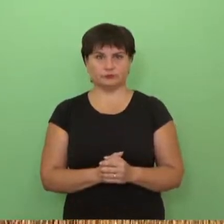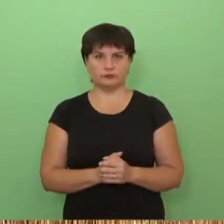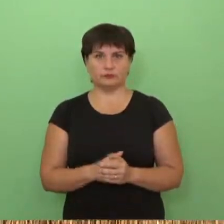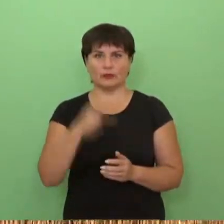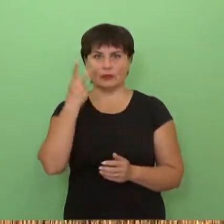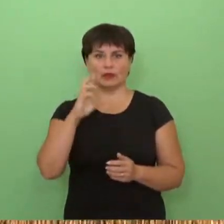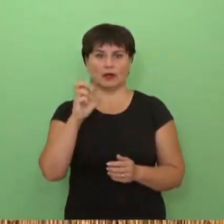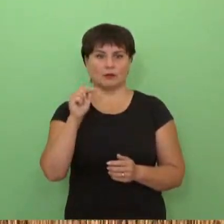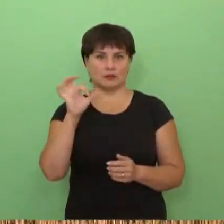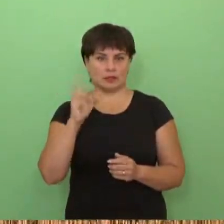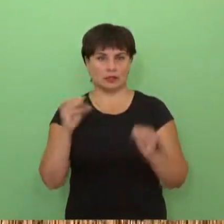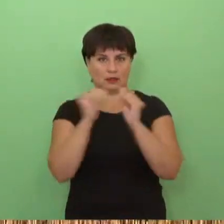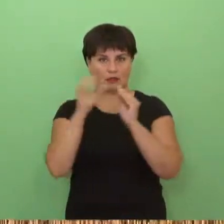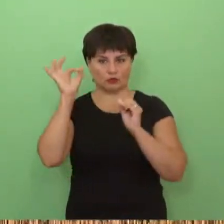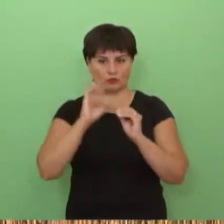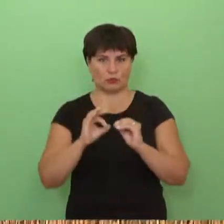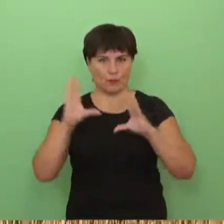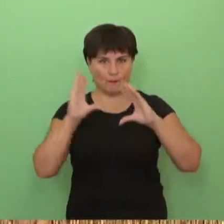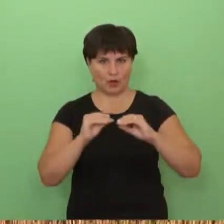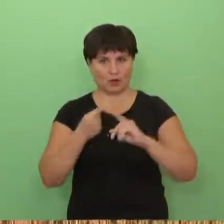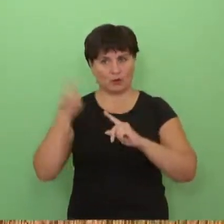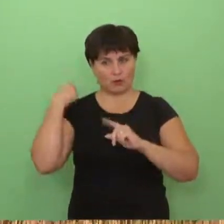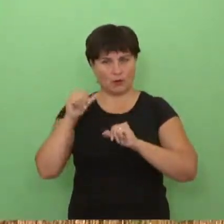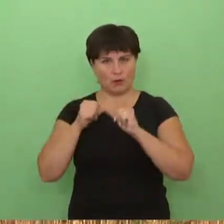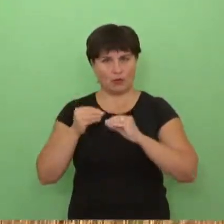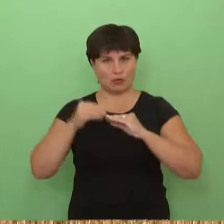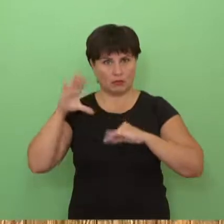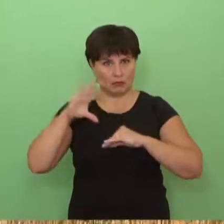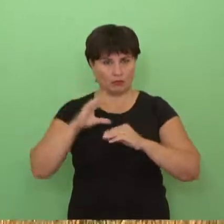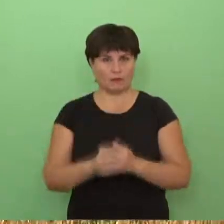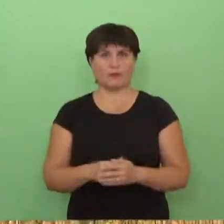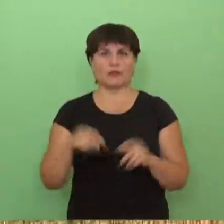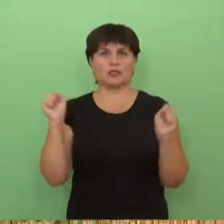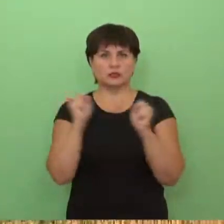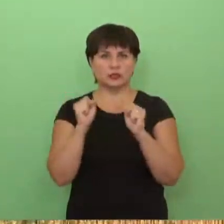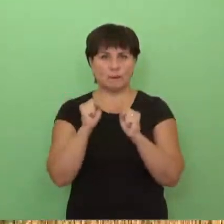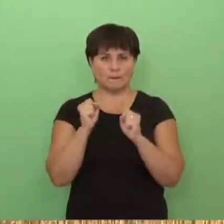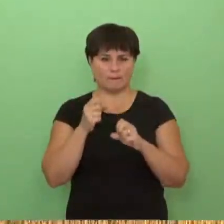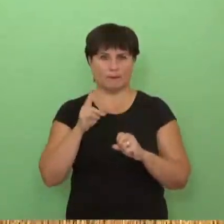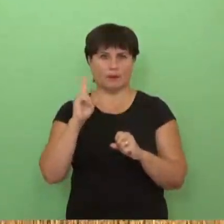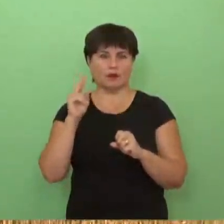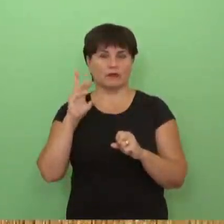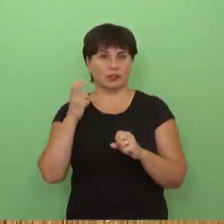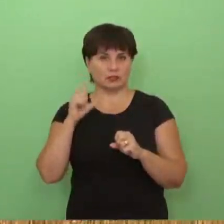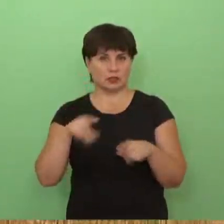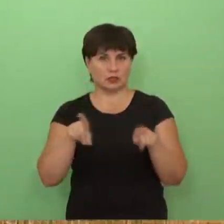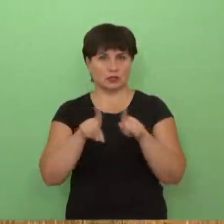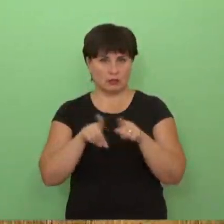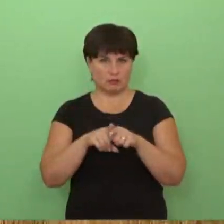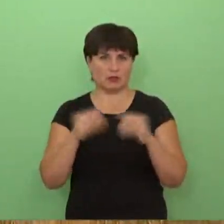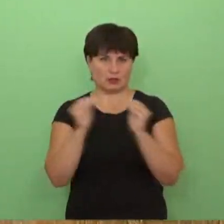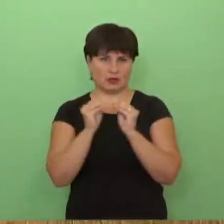procentų mažiau negu praėjusiais metais. Žeminių kviečių irgi panašiai, iki 10 procentų, galbūt, aštuoni.